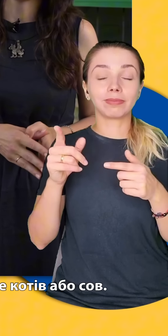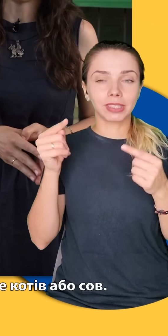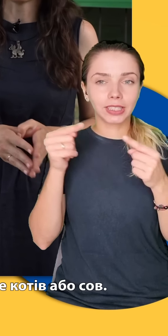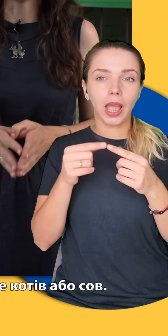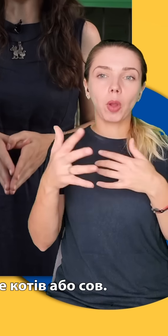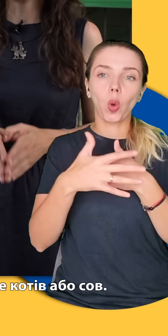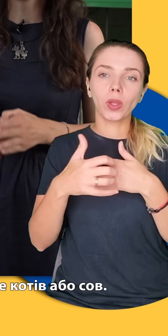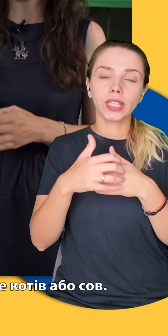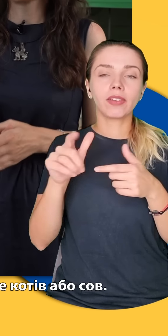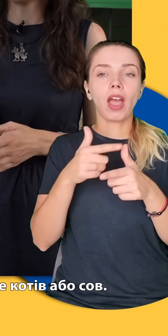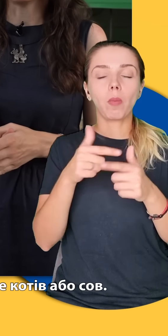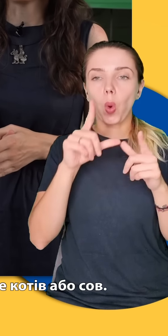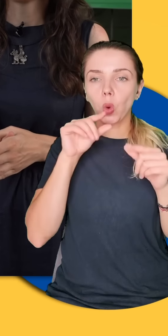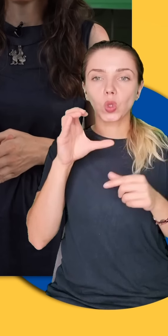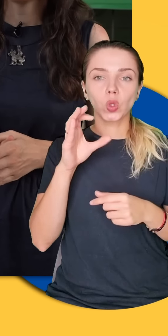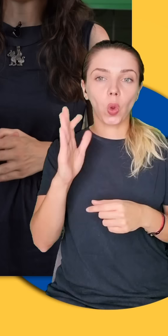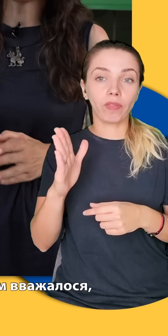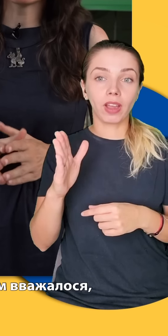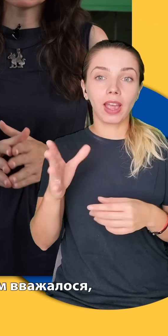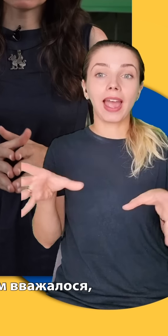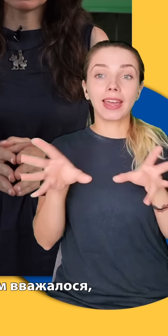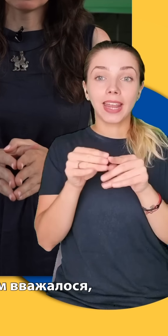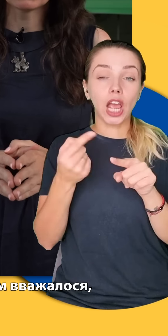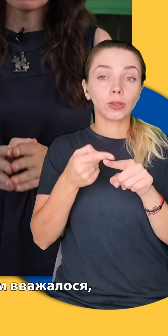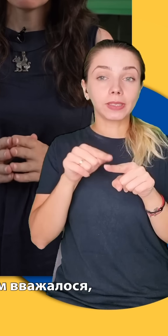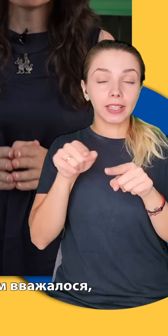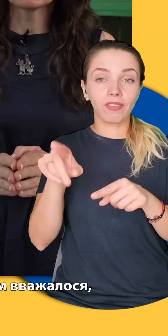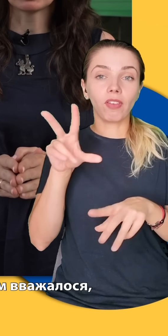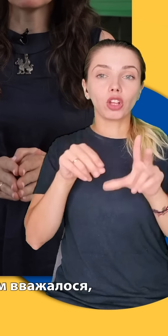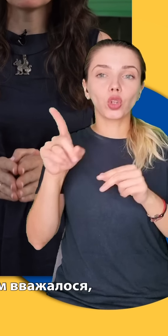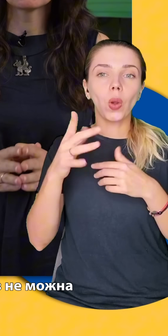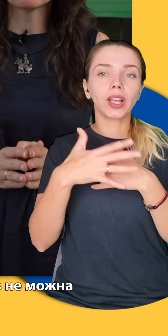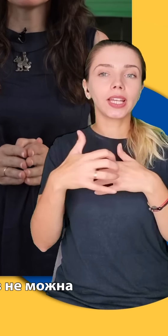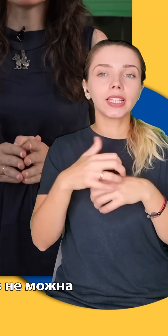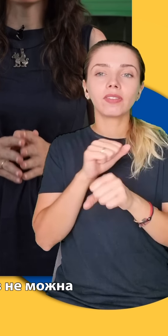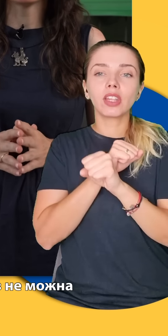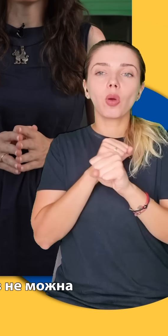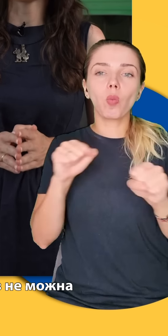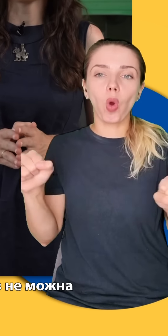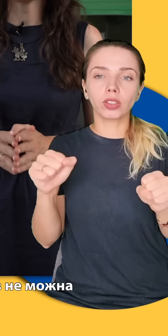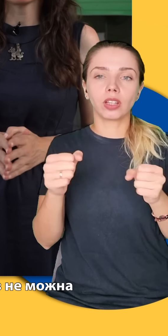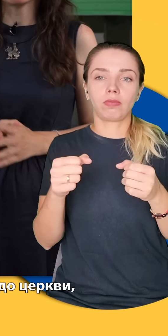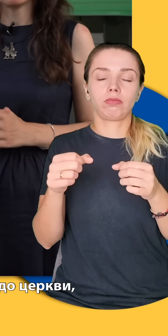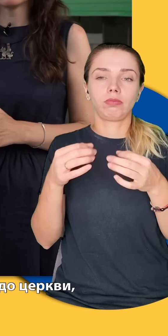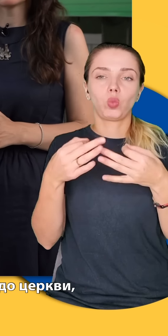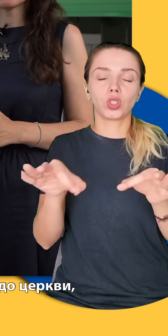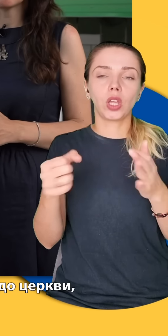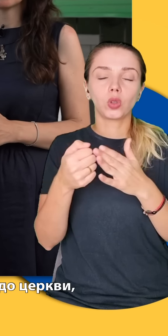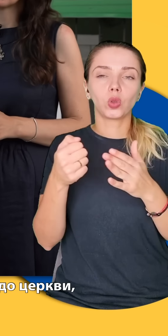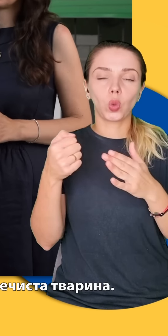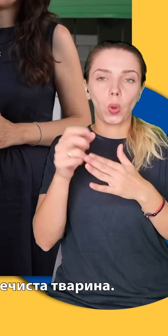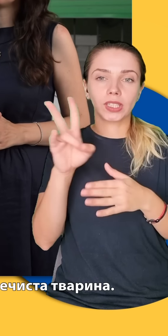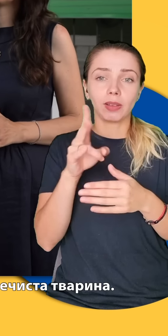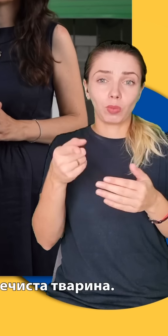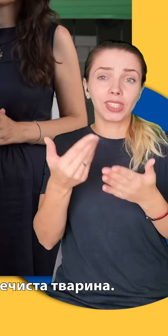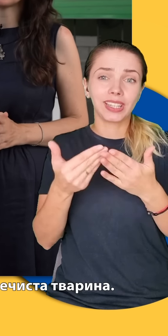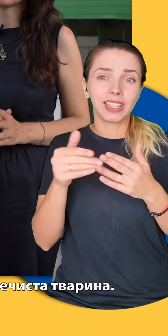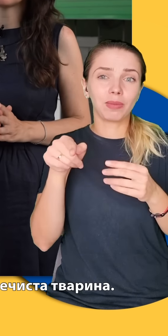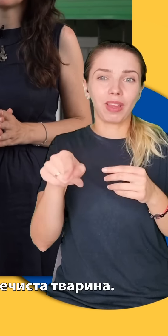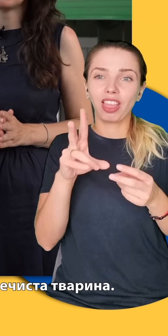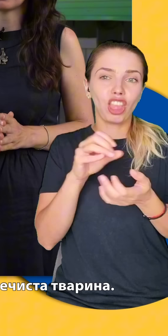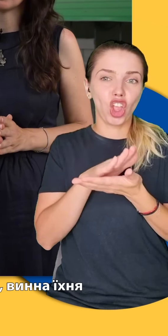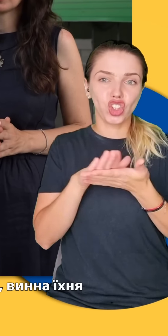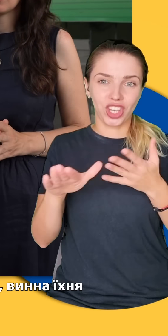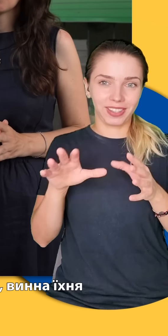котів або сов. Разом з тим вважалося, що котів не можна пускати до церкви, бо це нібито